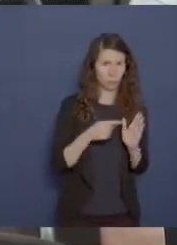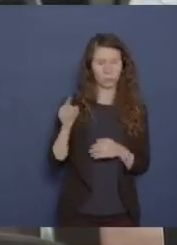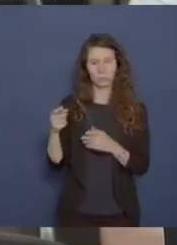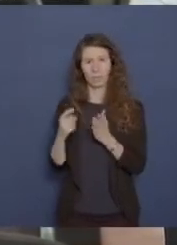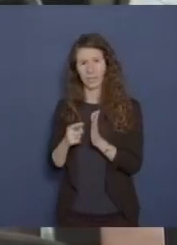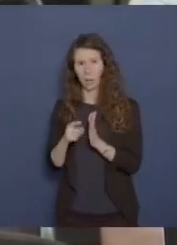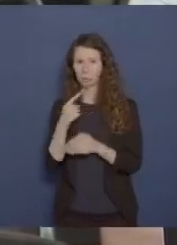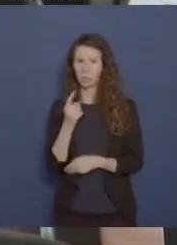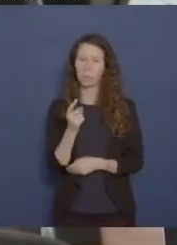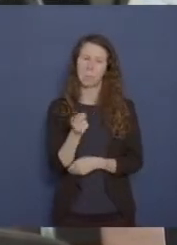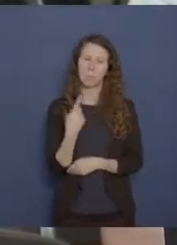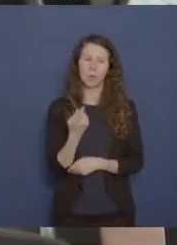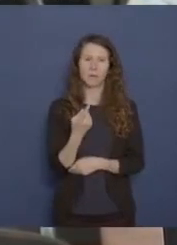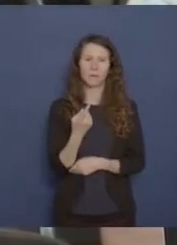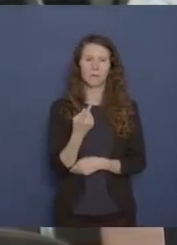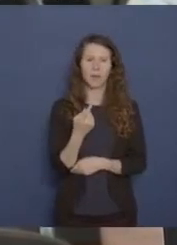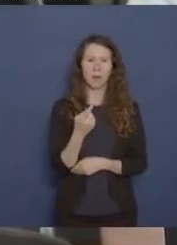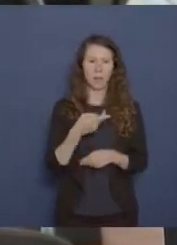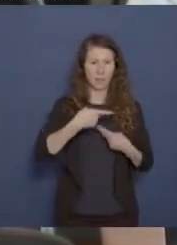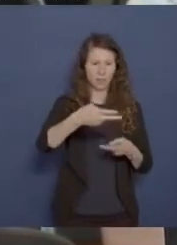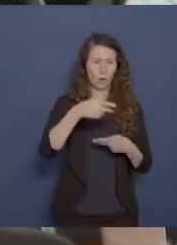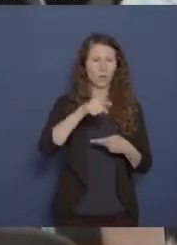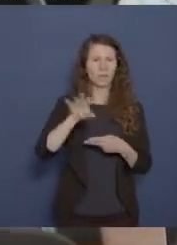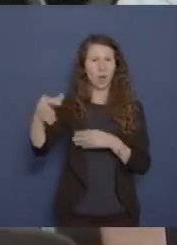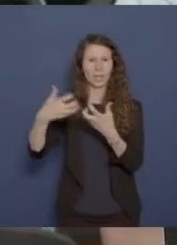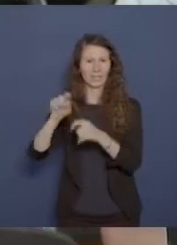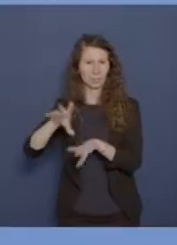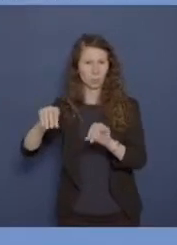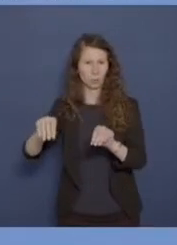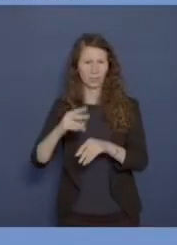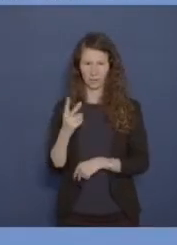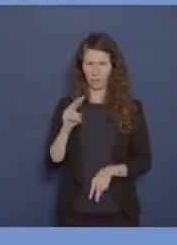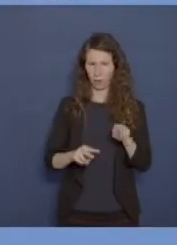was wir hier liefern, spielt im Krieg keine Rolle? Das sind doch zwei Paar Schuhe.